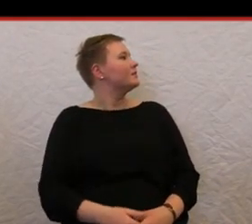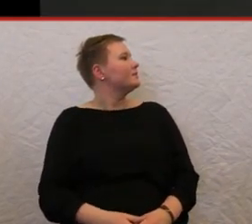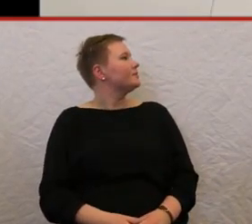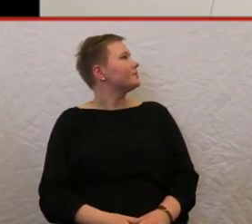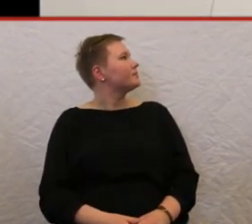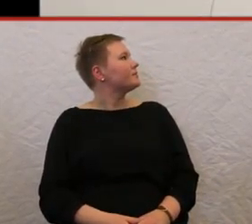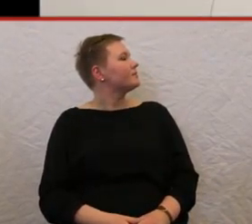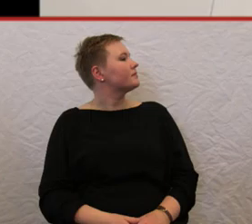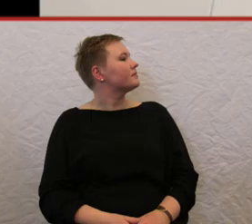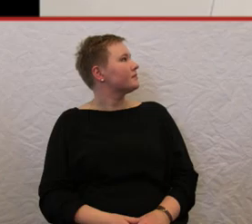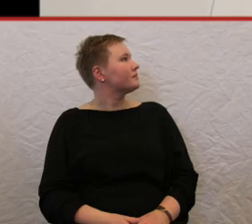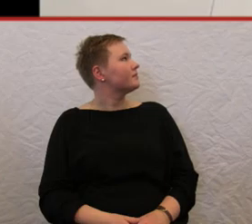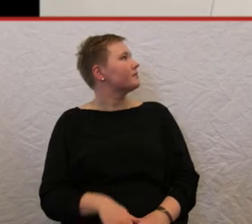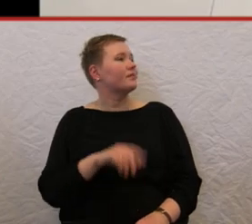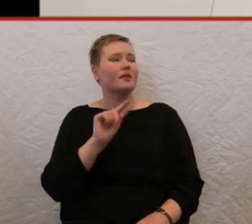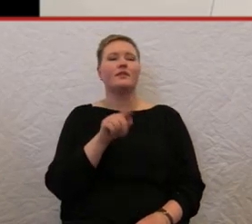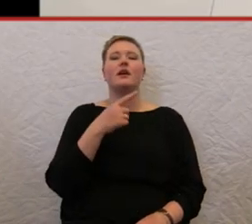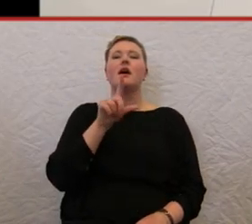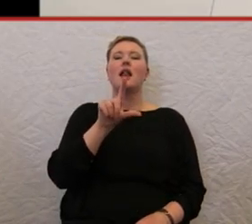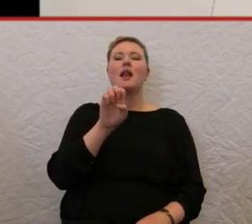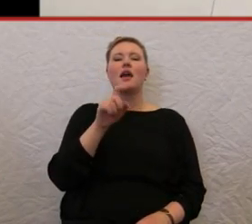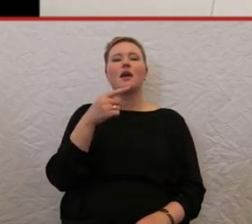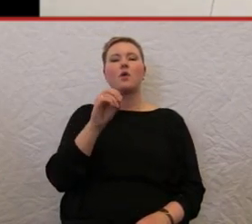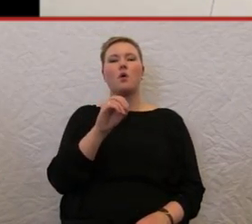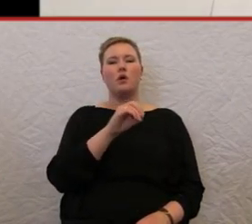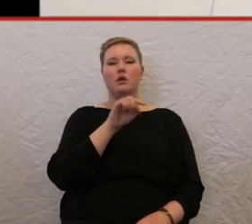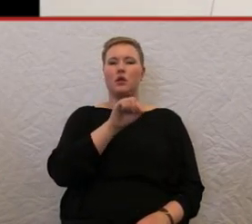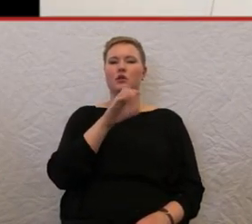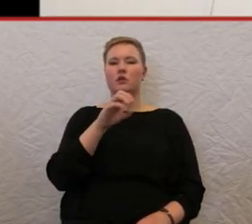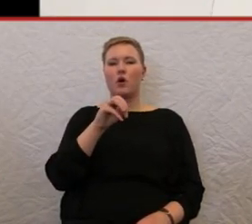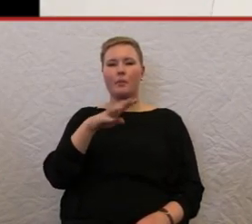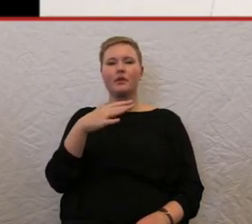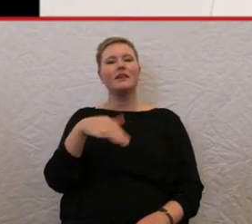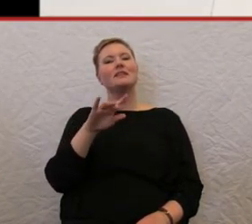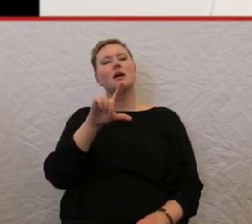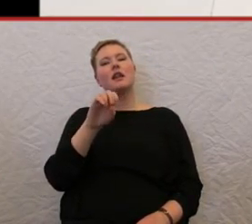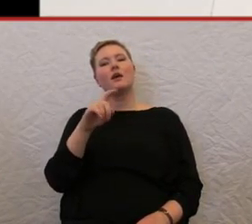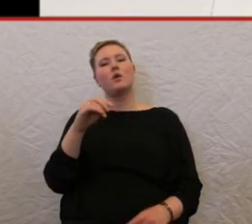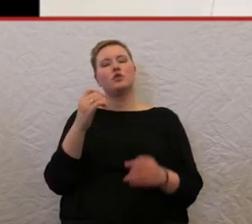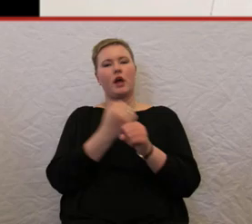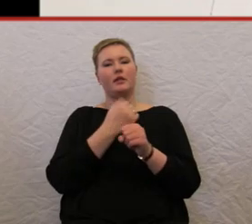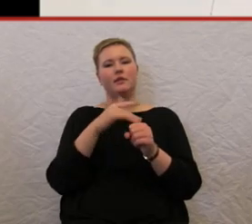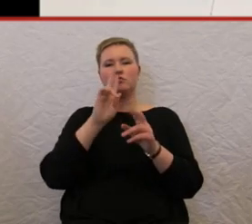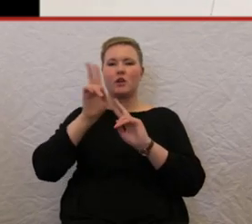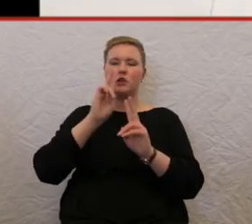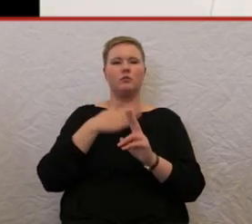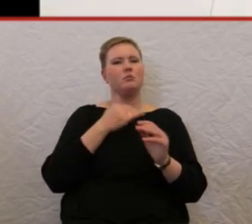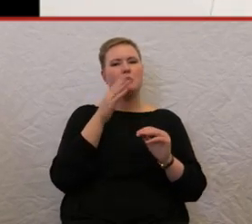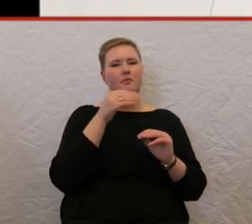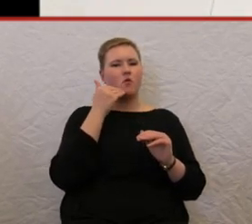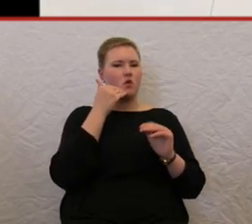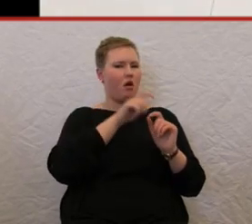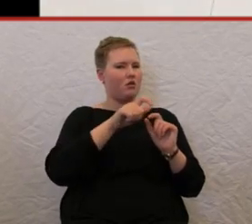Also wir haben auf lego.com Lego-Steine bestellt, meine Mitbewohner und ich, und wir haben uns dann lange